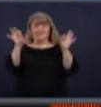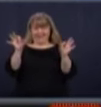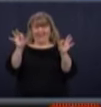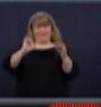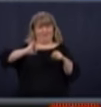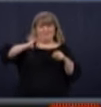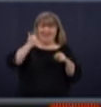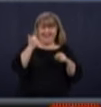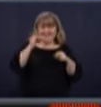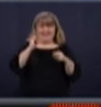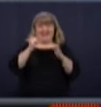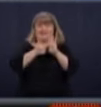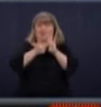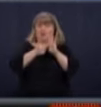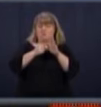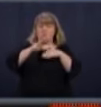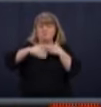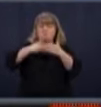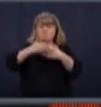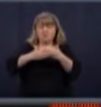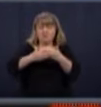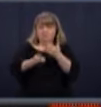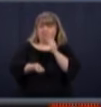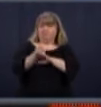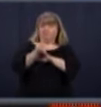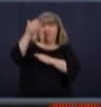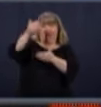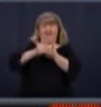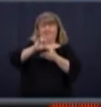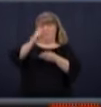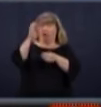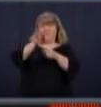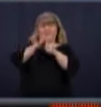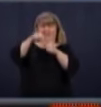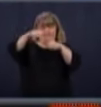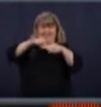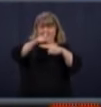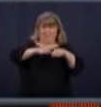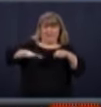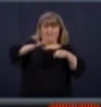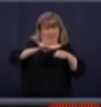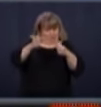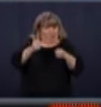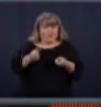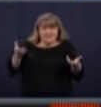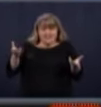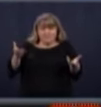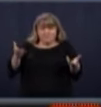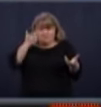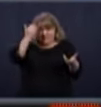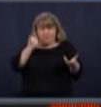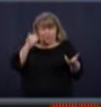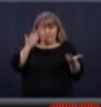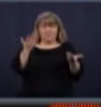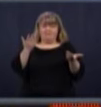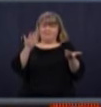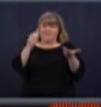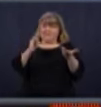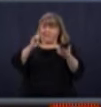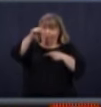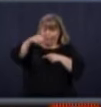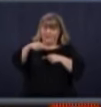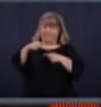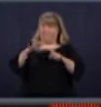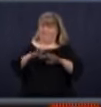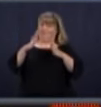les prochains mois, le premier médicament soit découvert au Québec. Ce n pas impossible. Donc, je vous invite, tout le